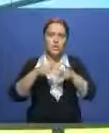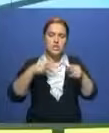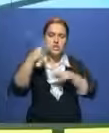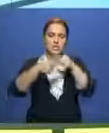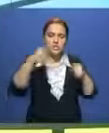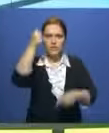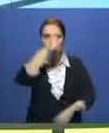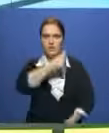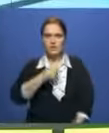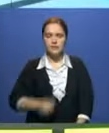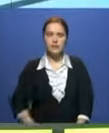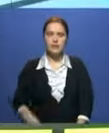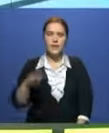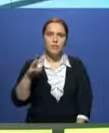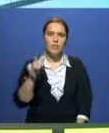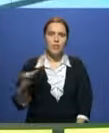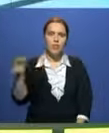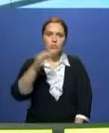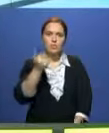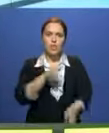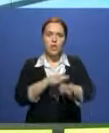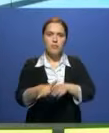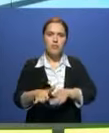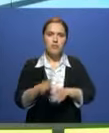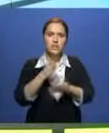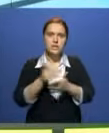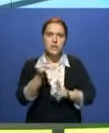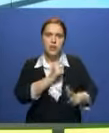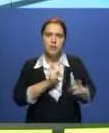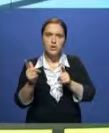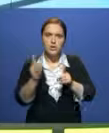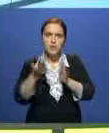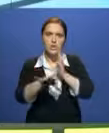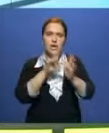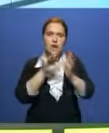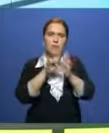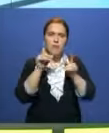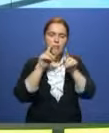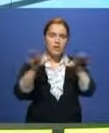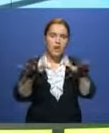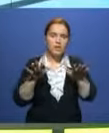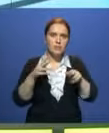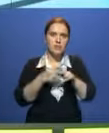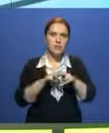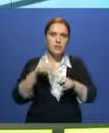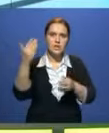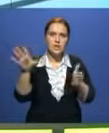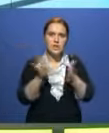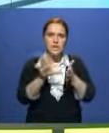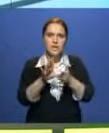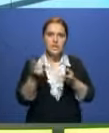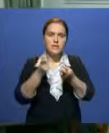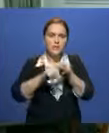В Мангустаусской области идет полным ходом подготовка к выборам депутатов Сената парламента. Представители предприятий энергетики, связи и